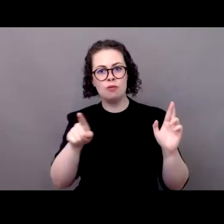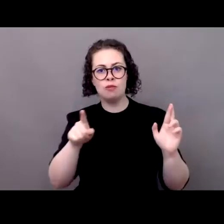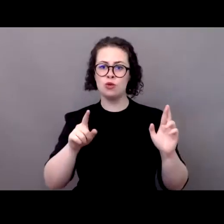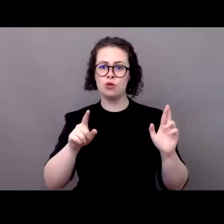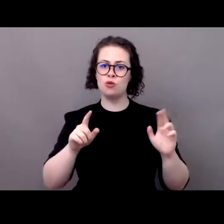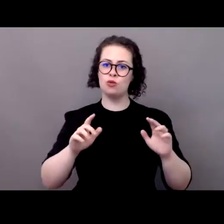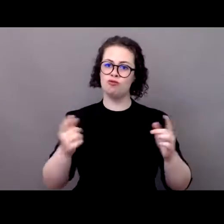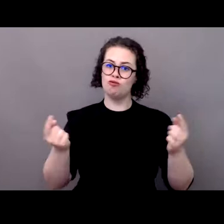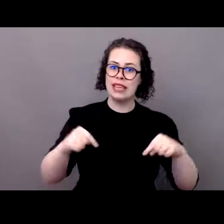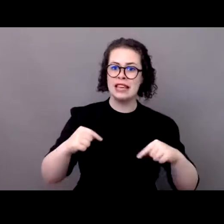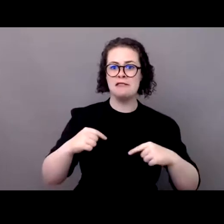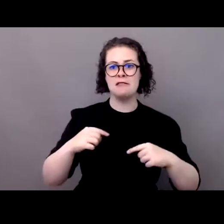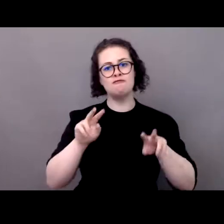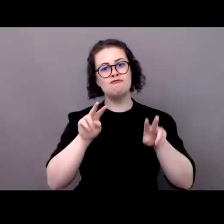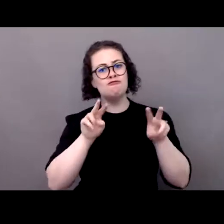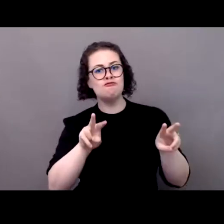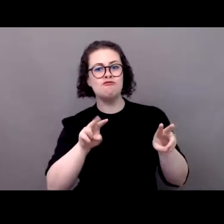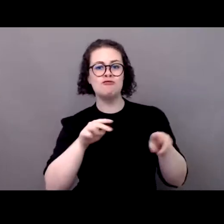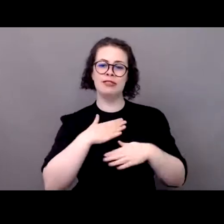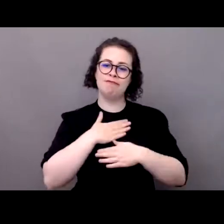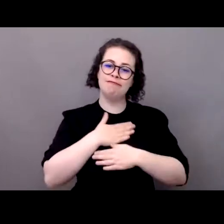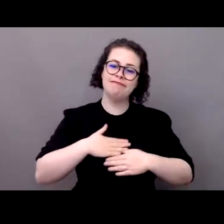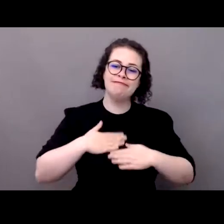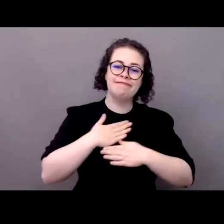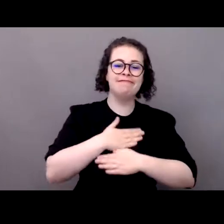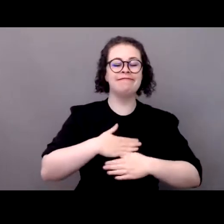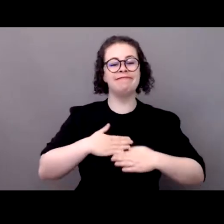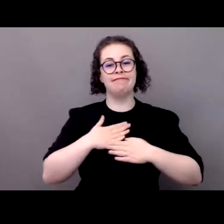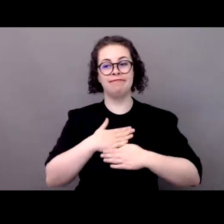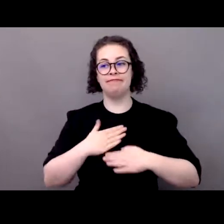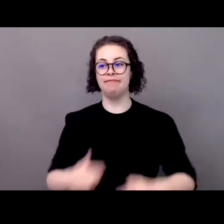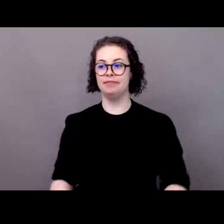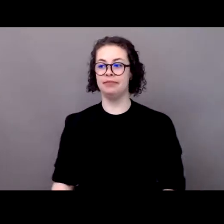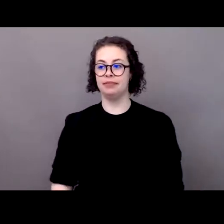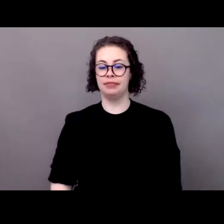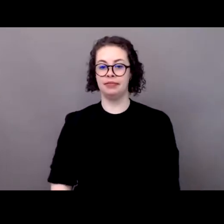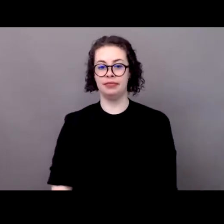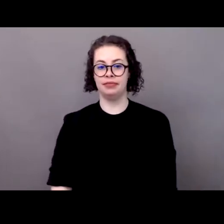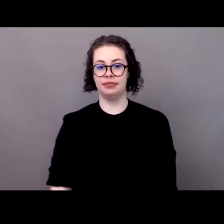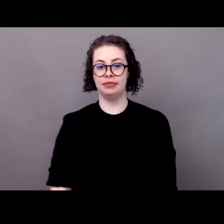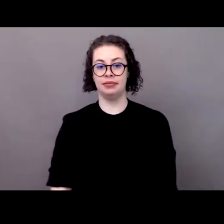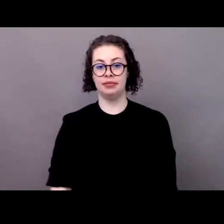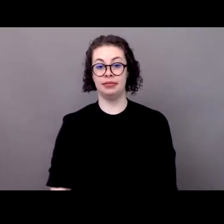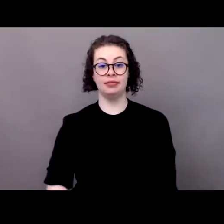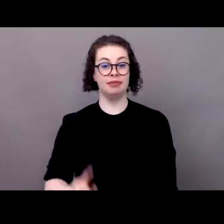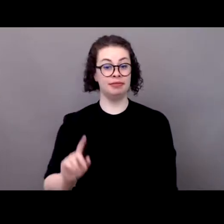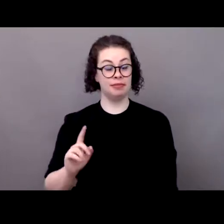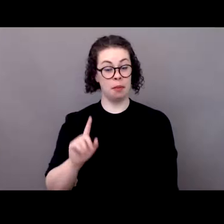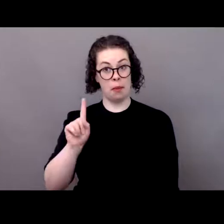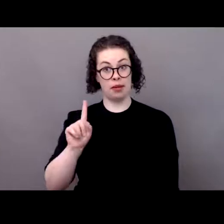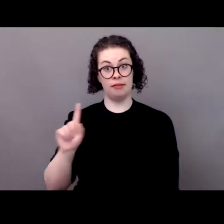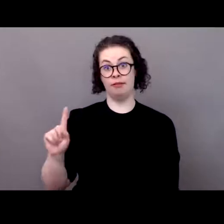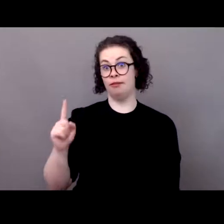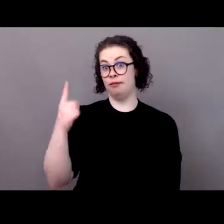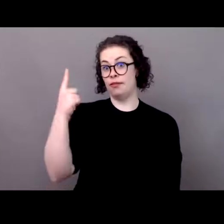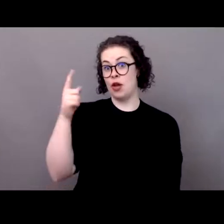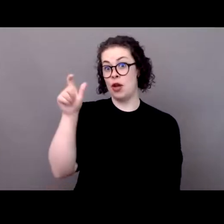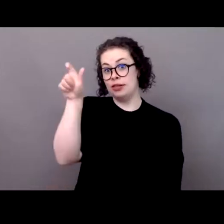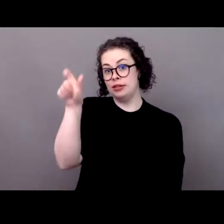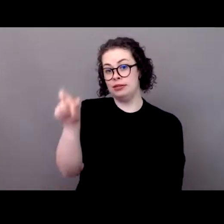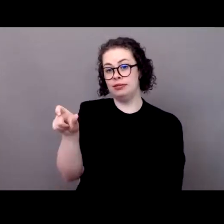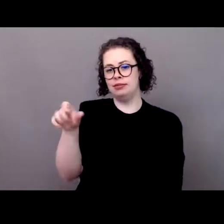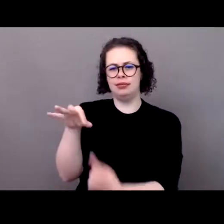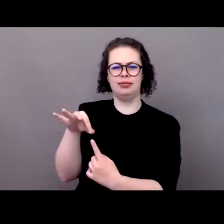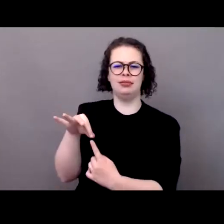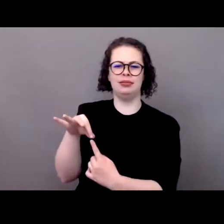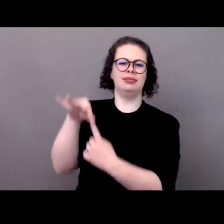it's it's time to to welcome our special guest for this morning it's a great